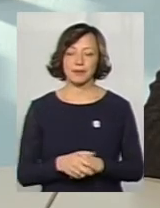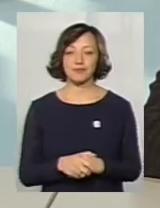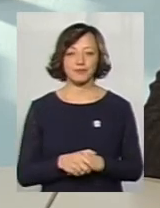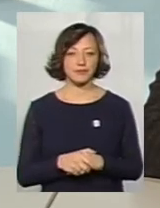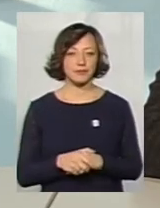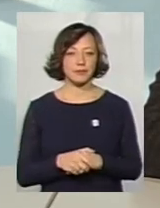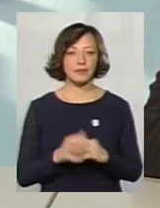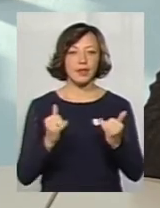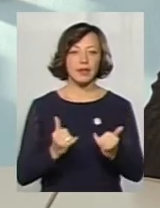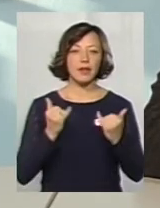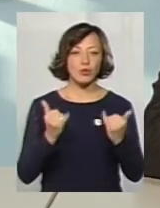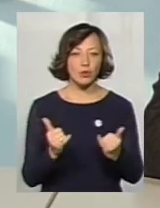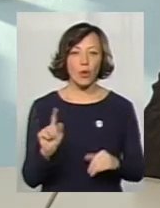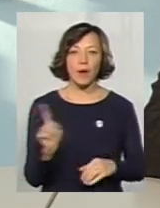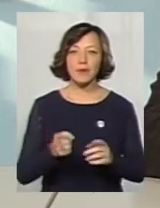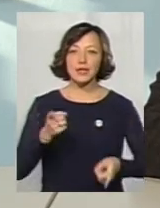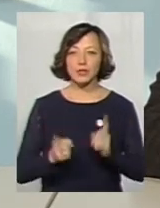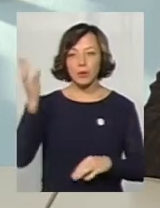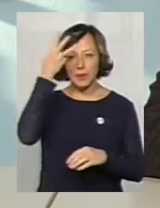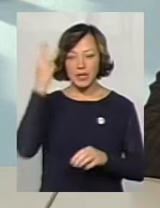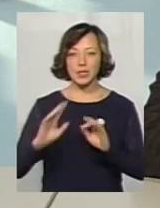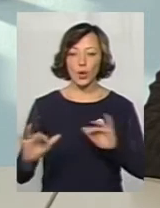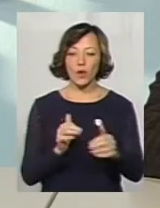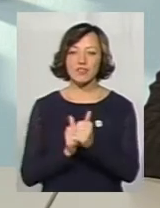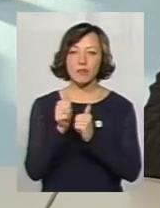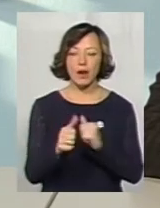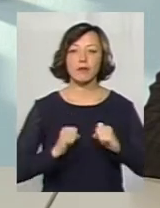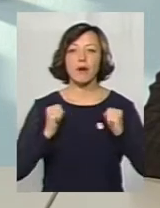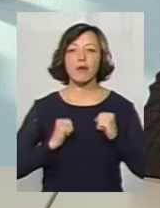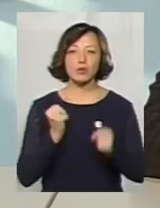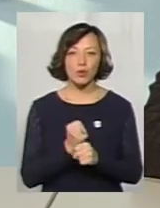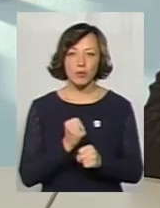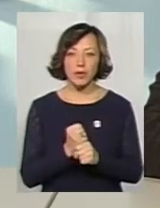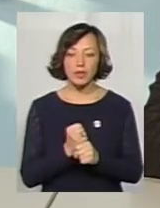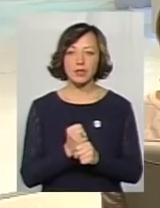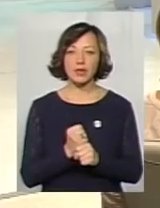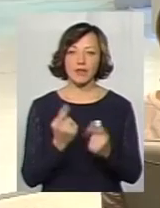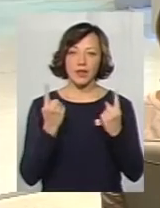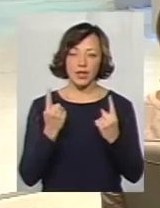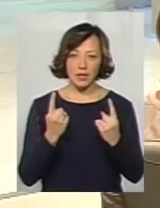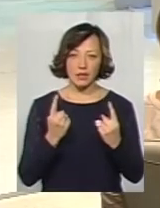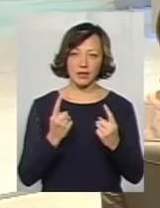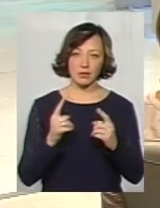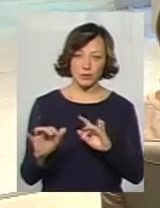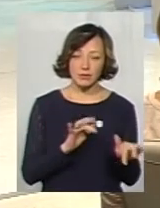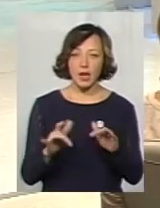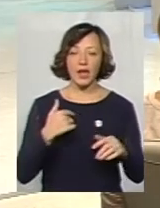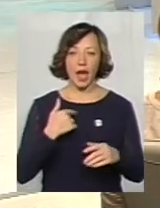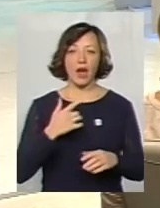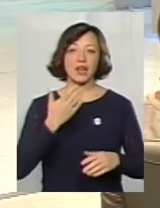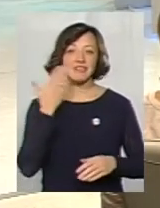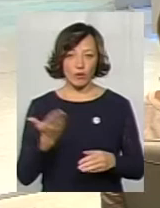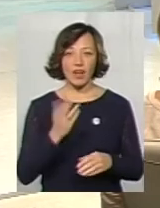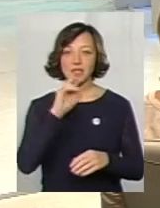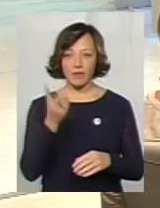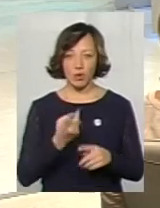Власне, для того, аби дійсно Хмельницький рухався вперед, ми намагаємось робити чималі зусилля. Я, коли буду звітувати за два роки,